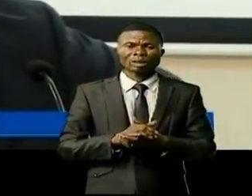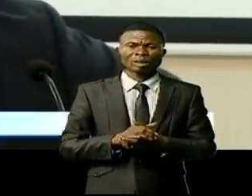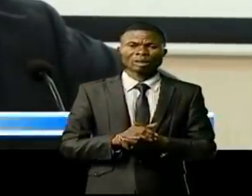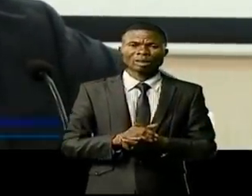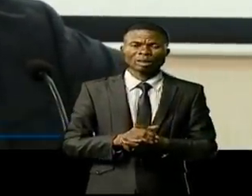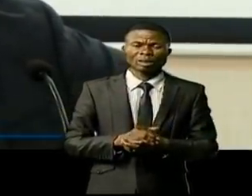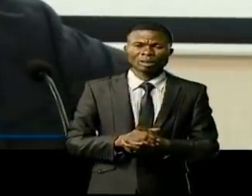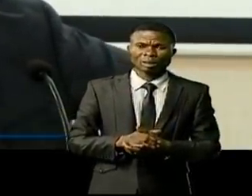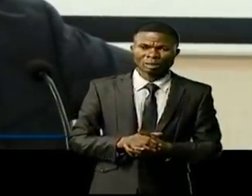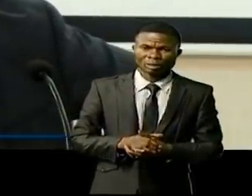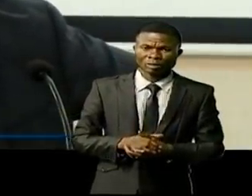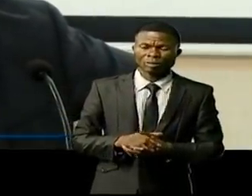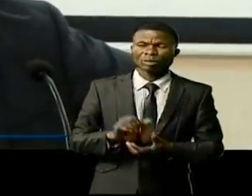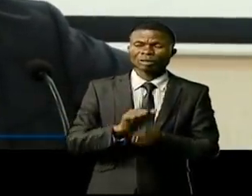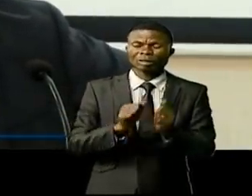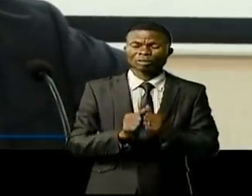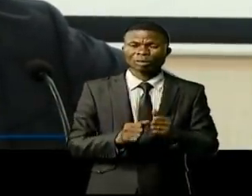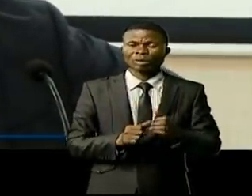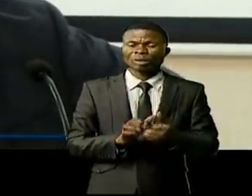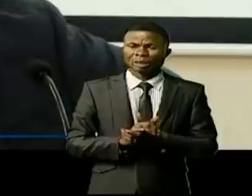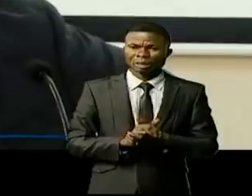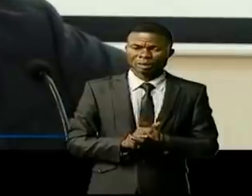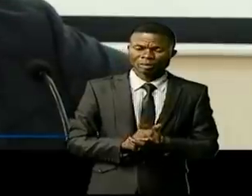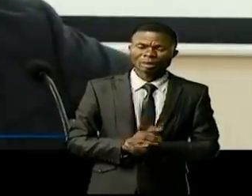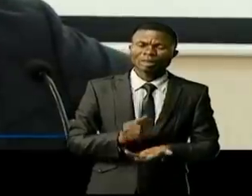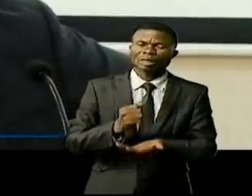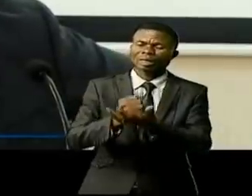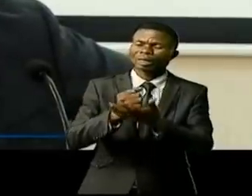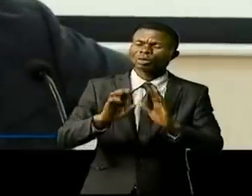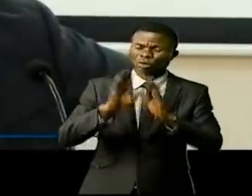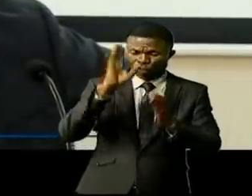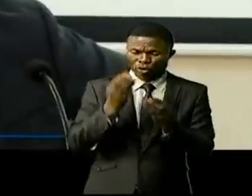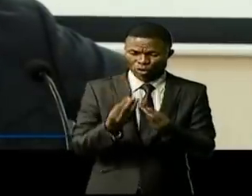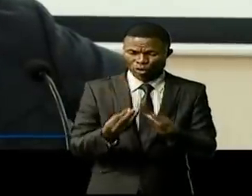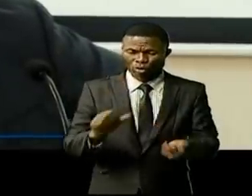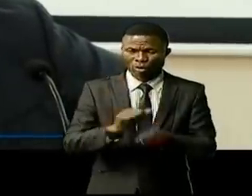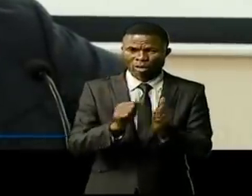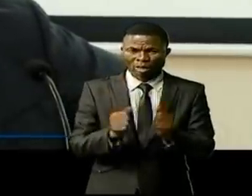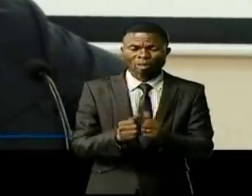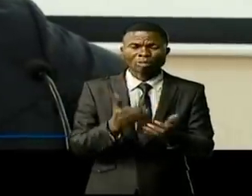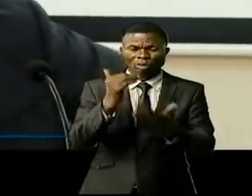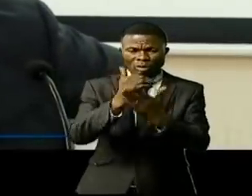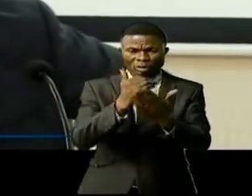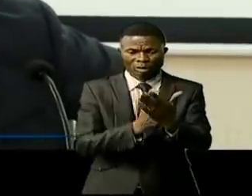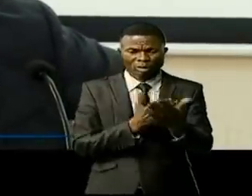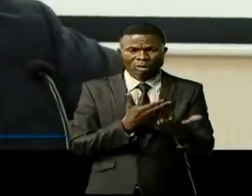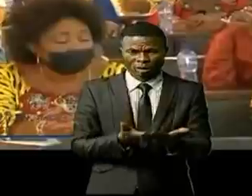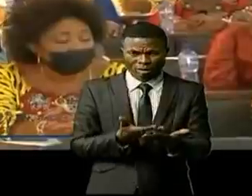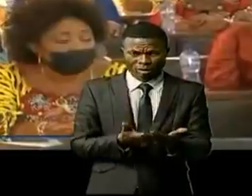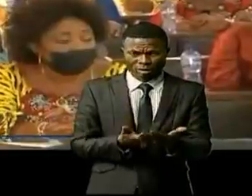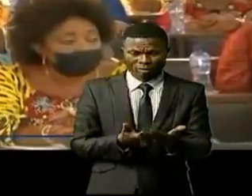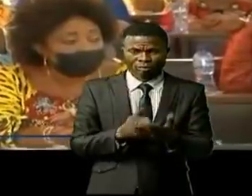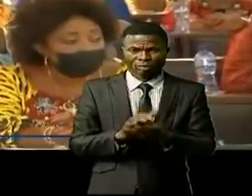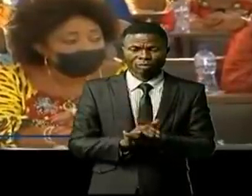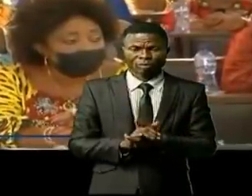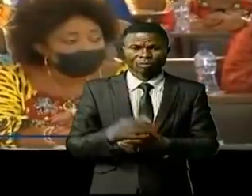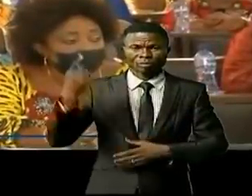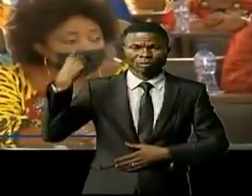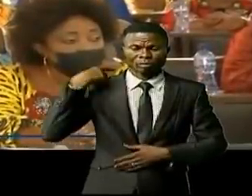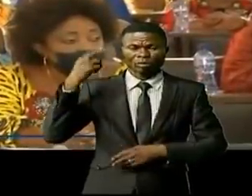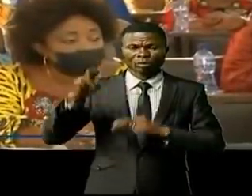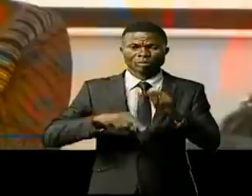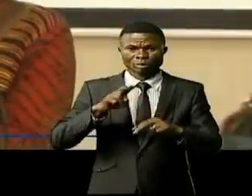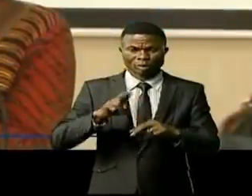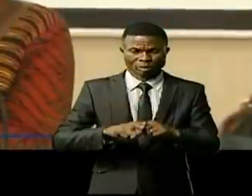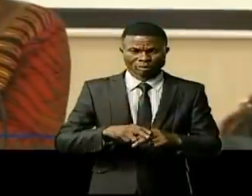femme, celui de l'hiscopé est exposé par rapport à la maternité. La députée nationale